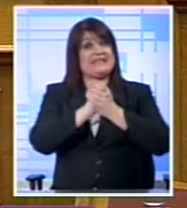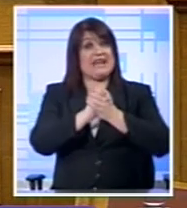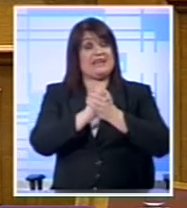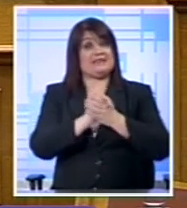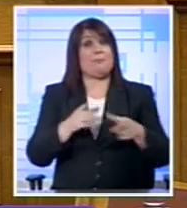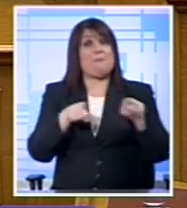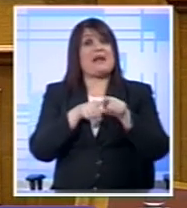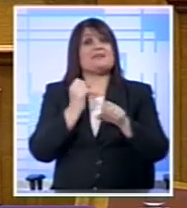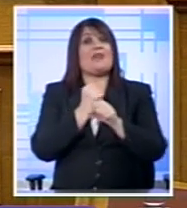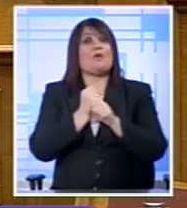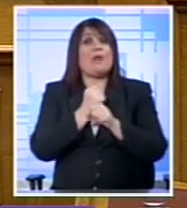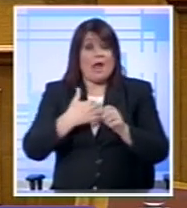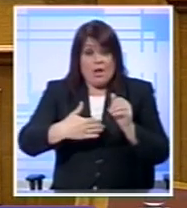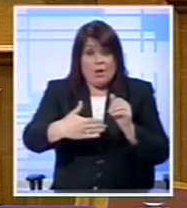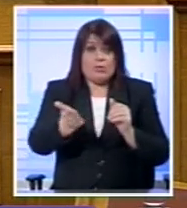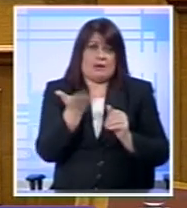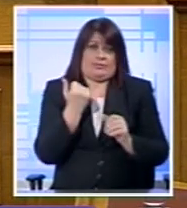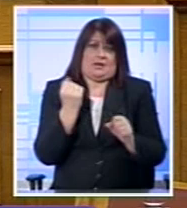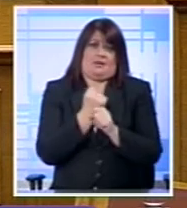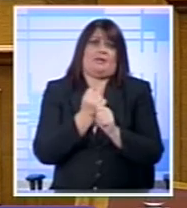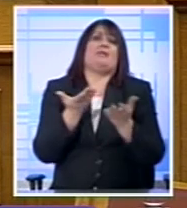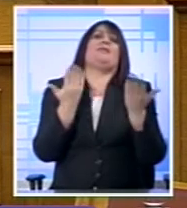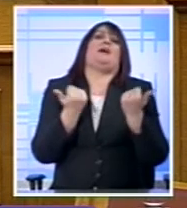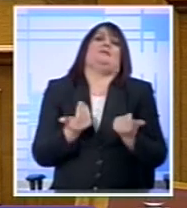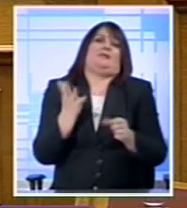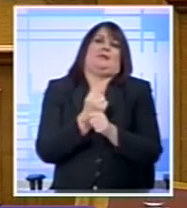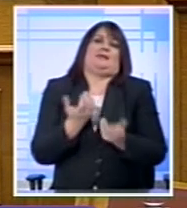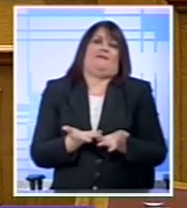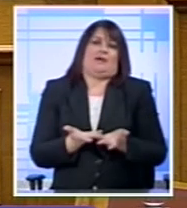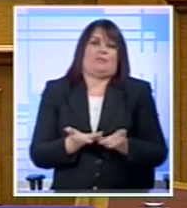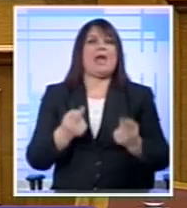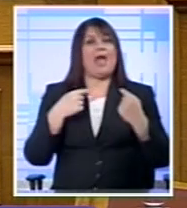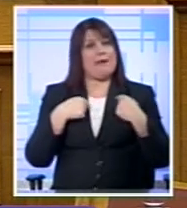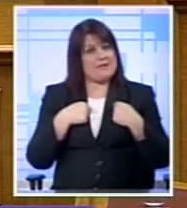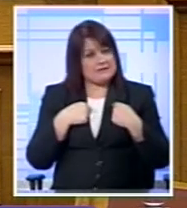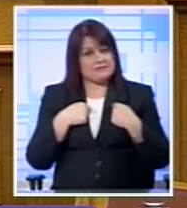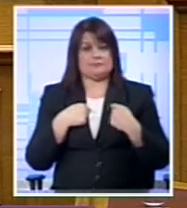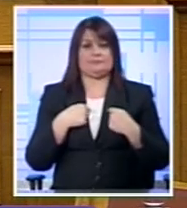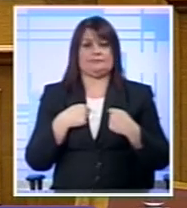Πράγματι δεν θα τα καταφέρουμε Είμαστε λοιπόν διατεθειμένοι Να υποφέρουμε